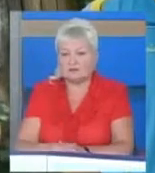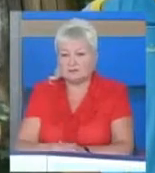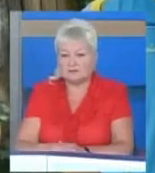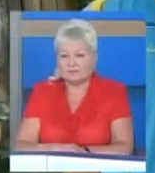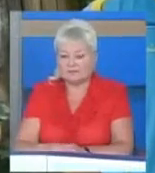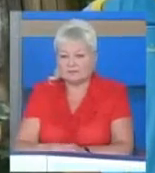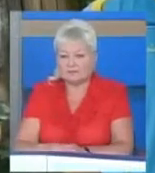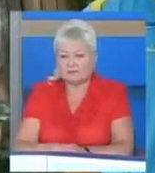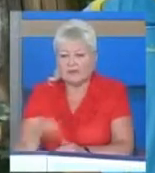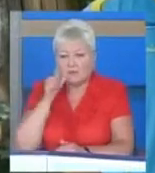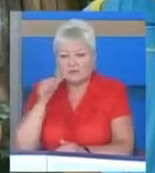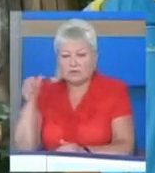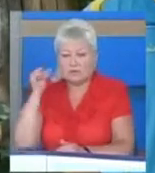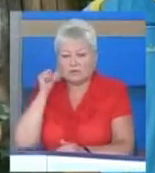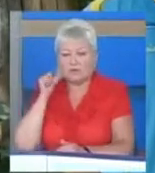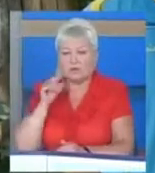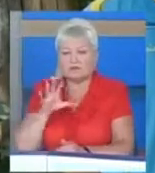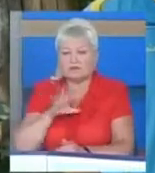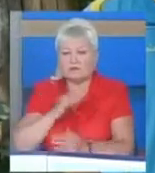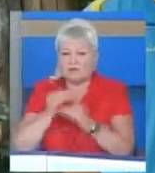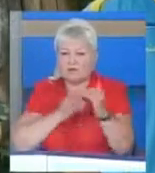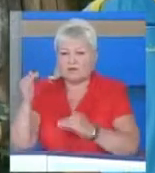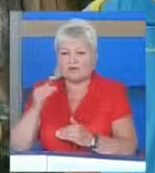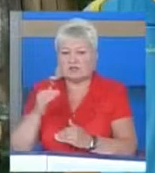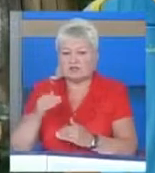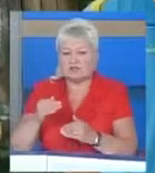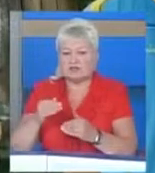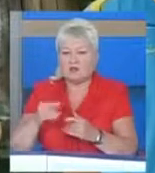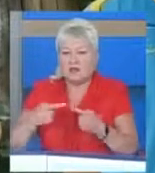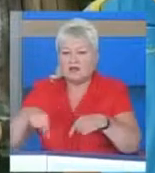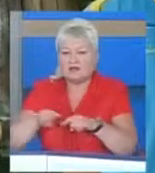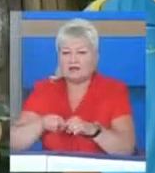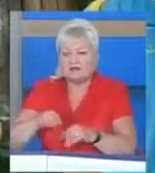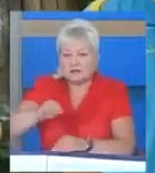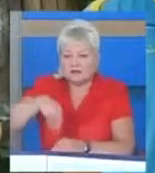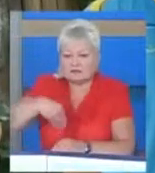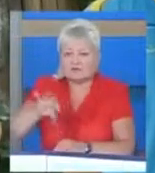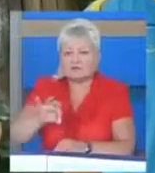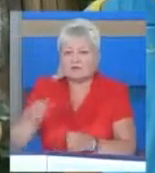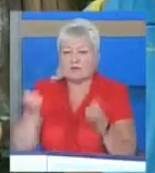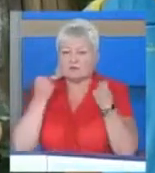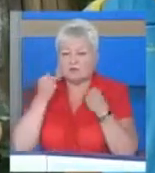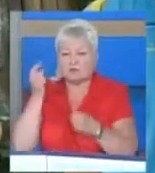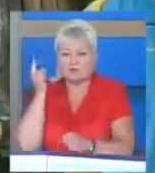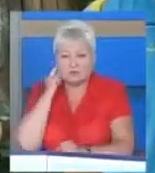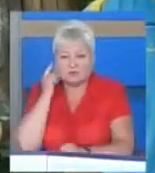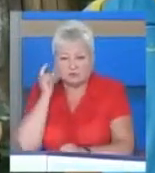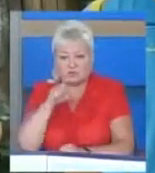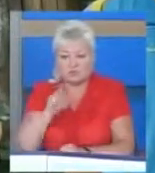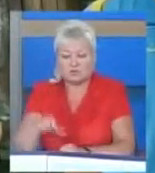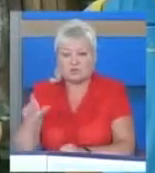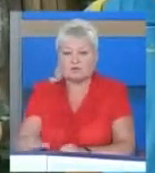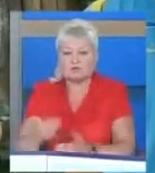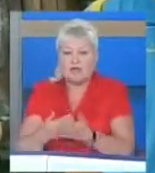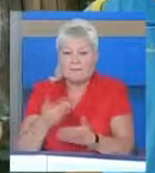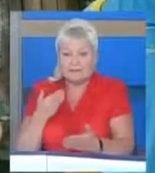В минулому році грав в вищій лізі настольного тенісу, це ми говоримо про спорт чуючий. Перед тим